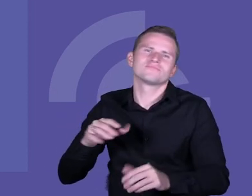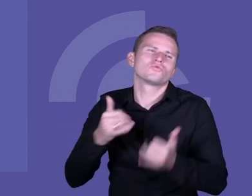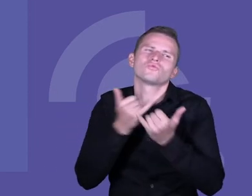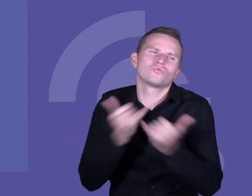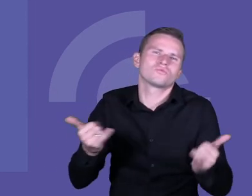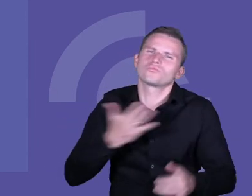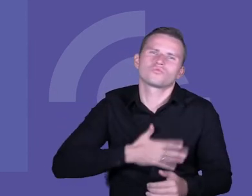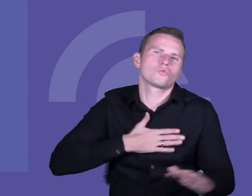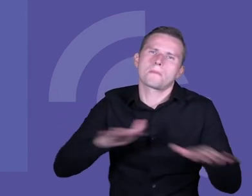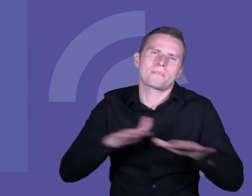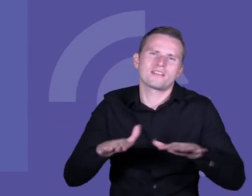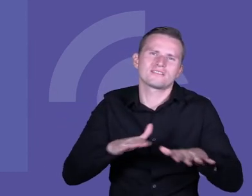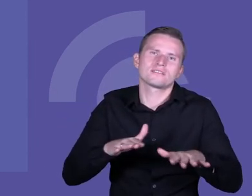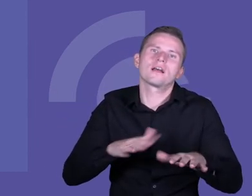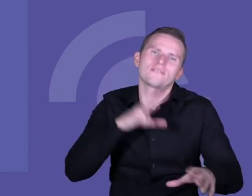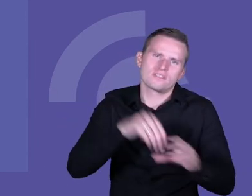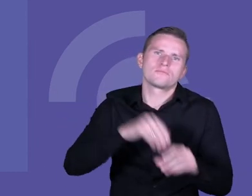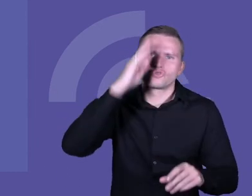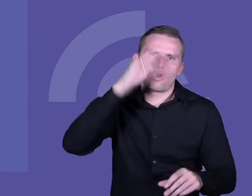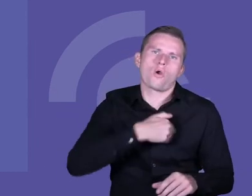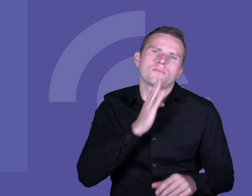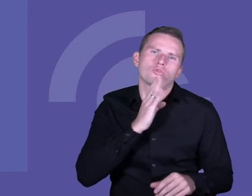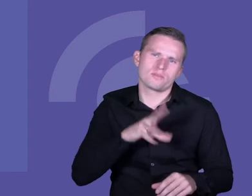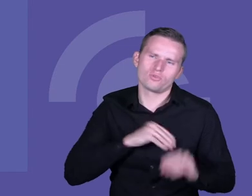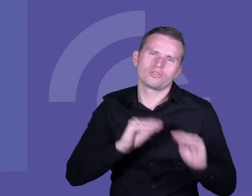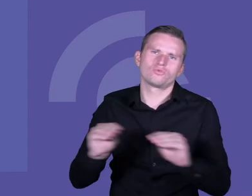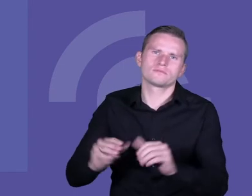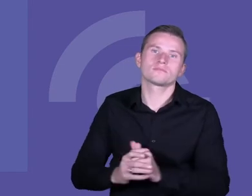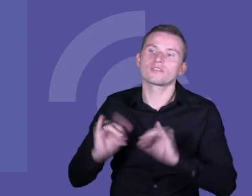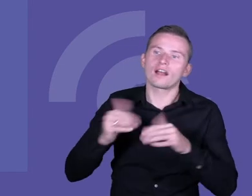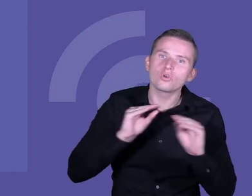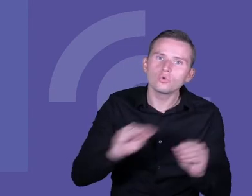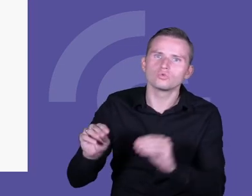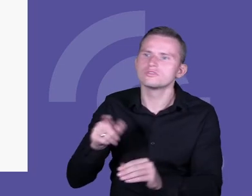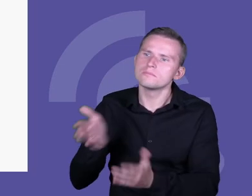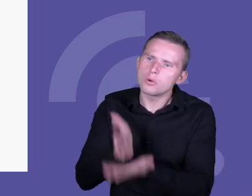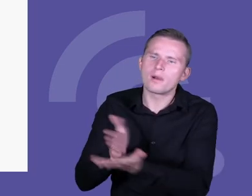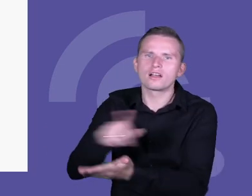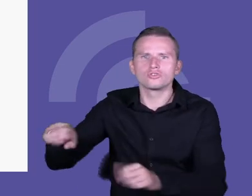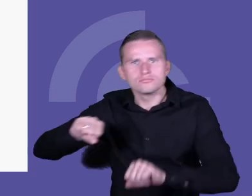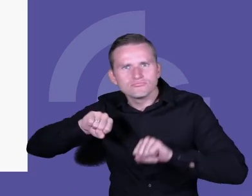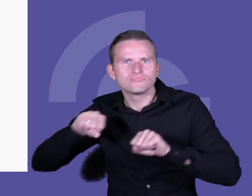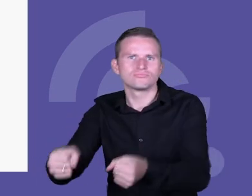pracujemy z uczniami, w jaki sposób budujemy klimat i jak kształtujemy ich zaangażowanie i tak dalej.